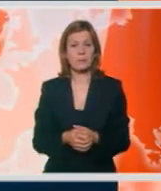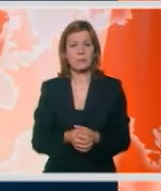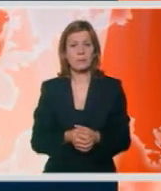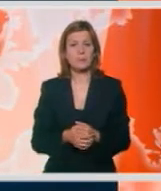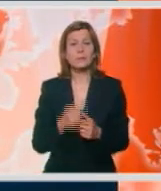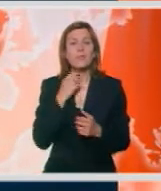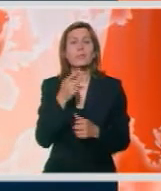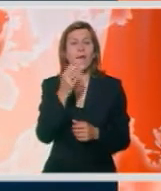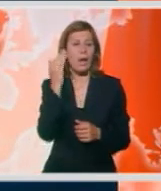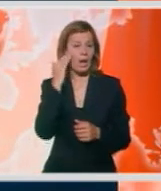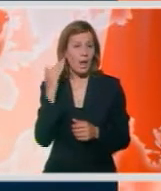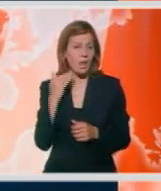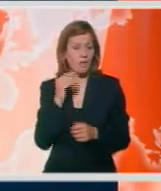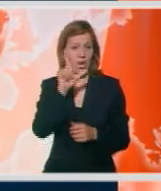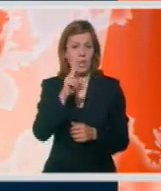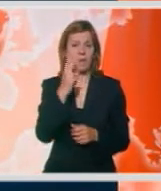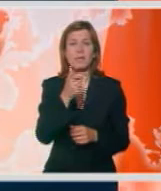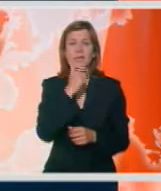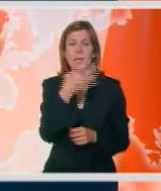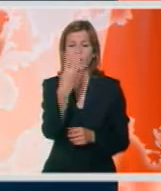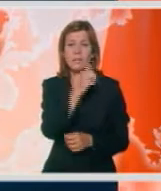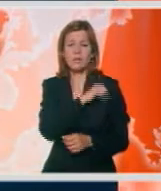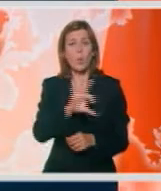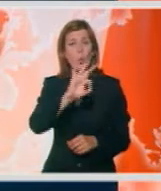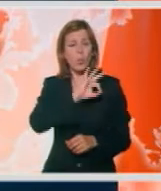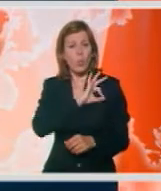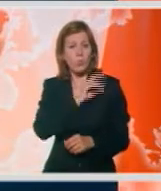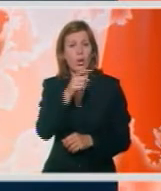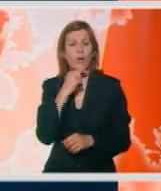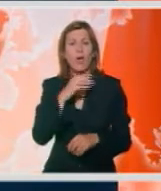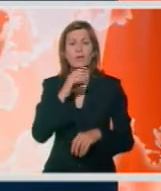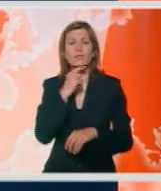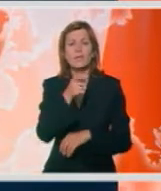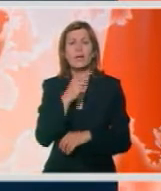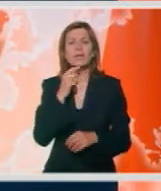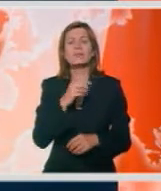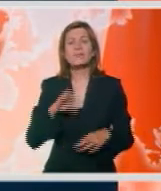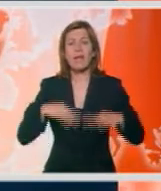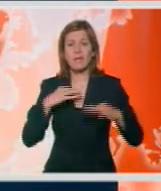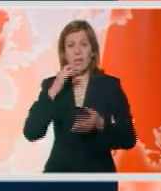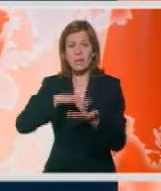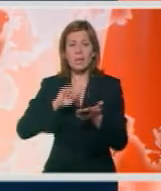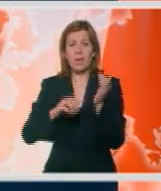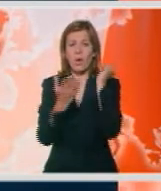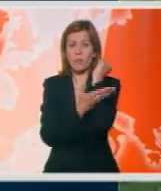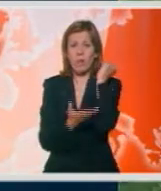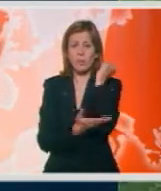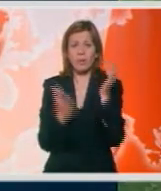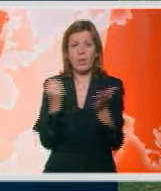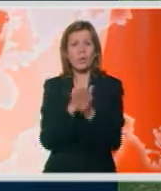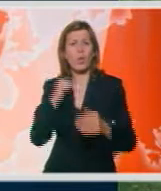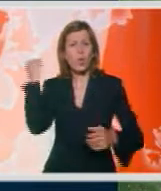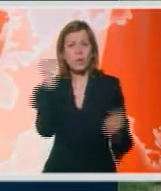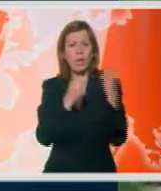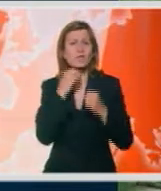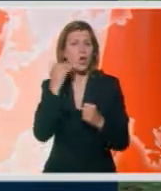Kraljevčanin LV 140 godina umro je u zdravstvenom centru u tom gradu od posledica povreda dobijenih udarcima